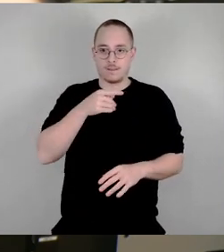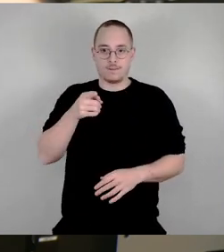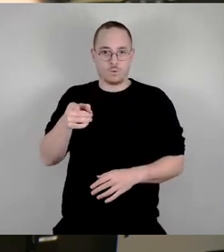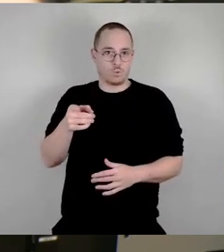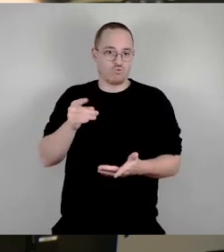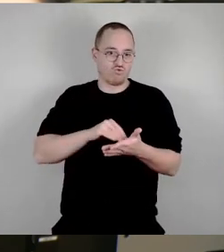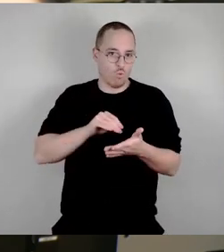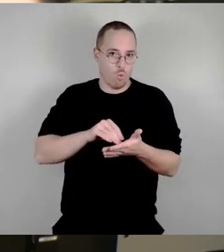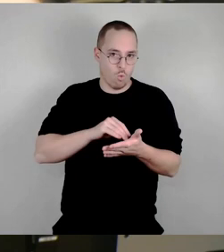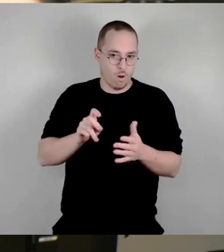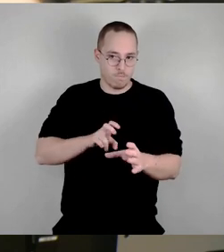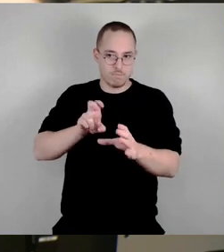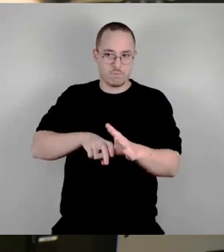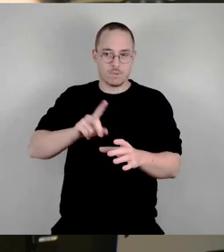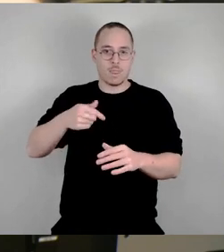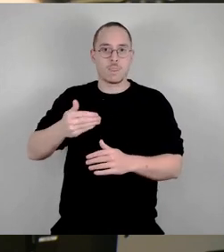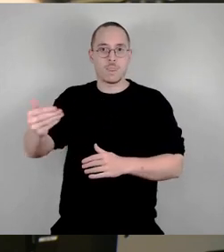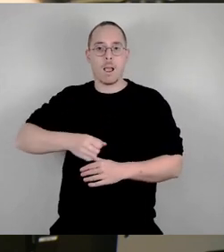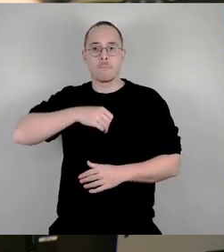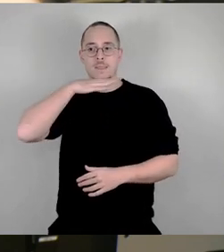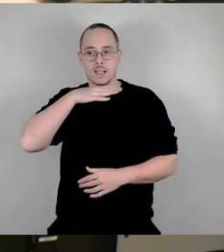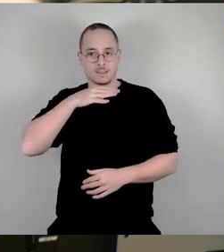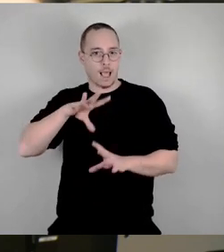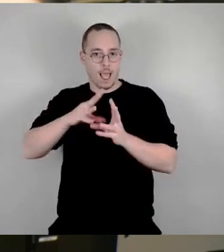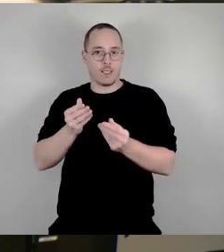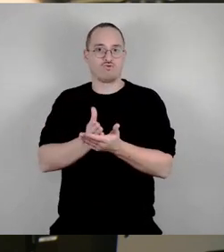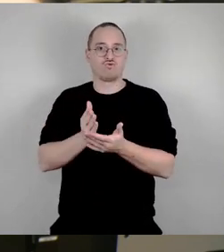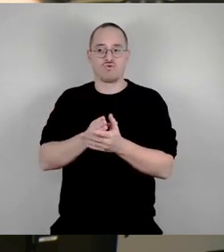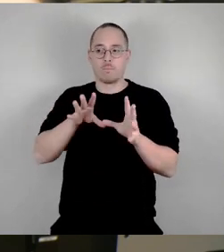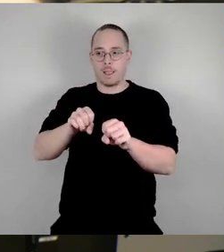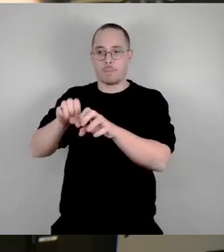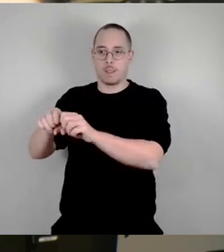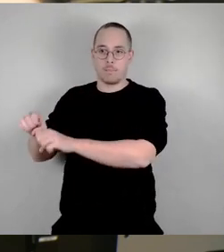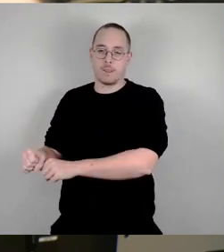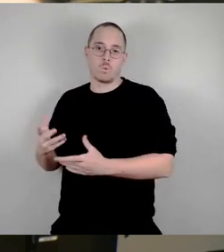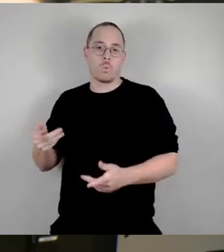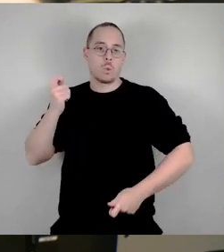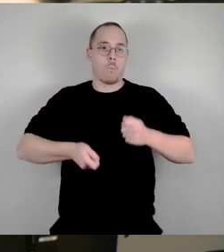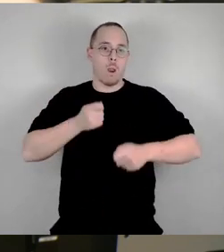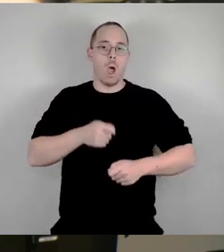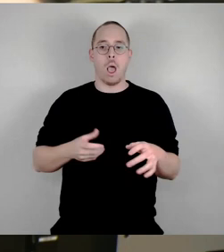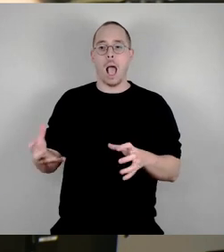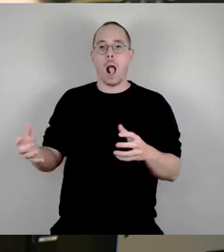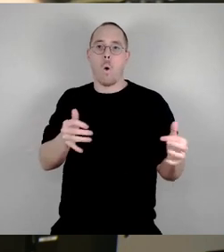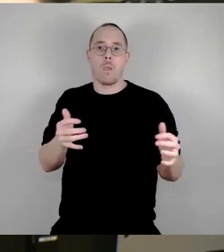belegt, zum Beispiel von den Trommeln und Akkordionsspielern. Ja, denen könnte man damit auch eine Chance geben. Deswegen bitte